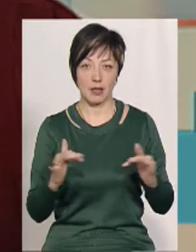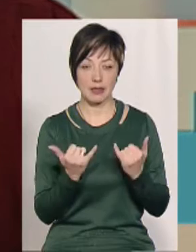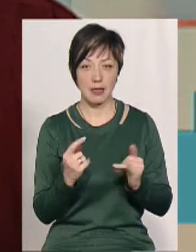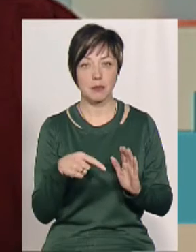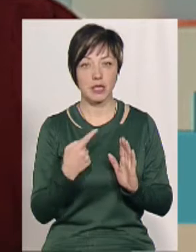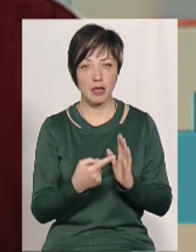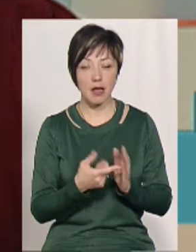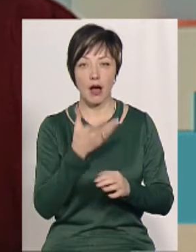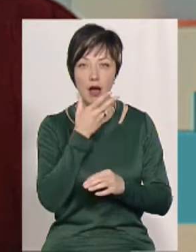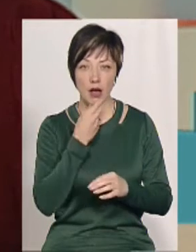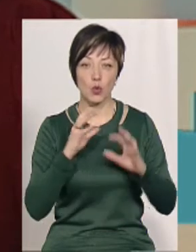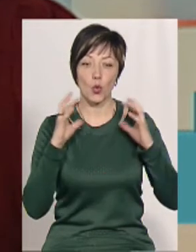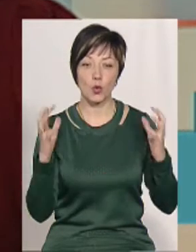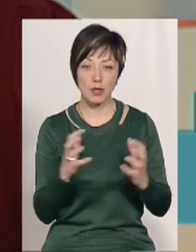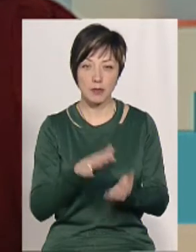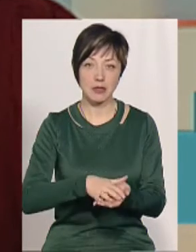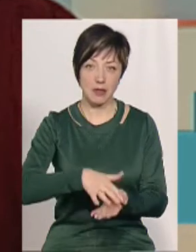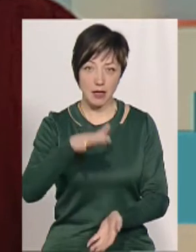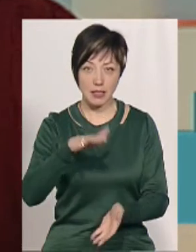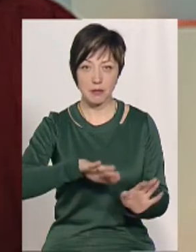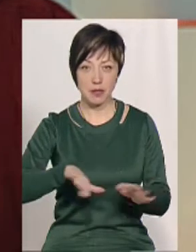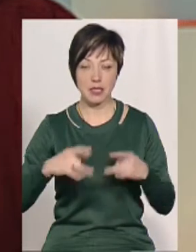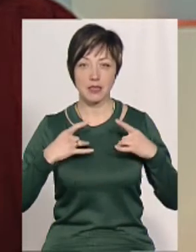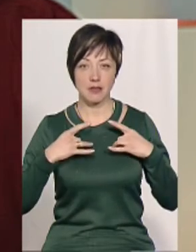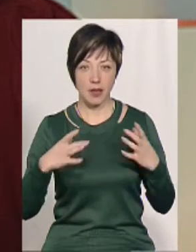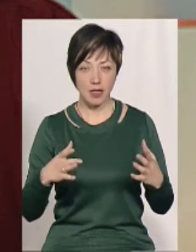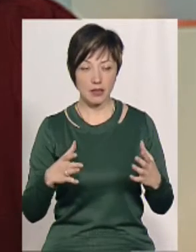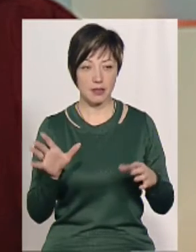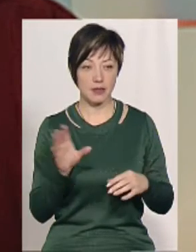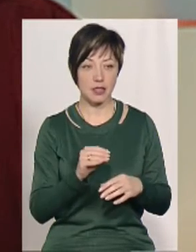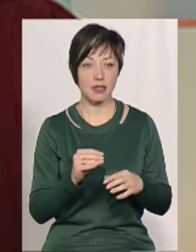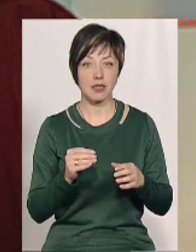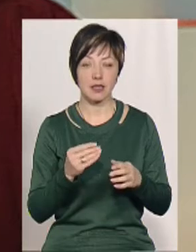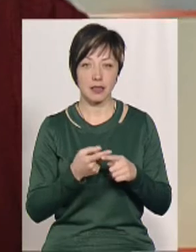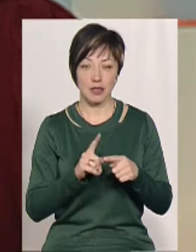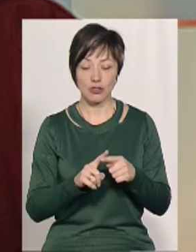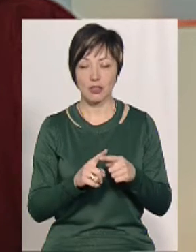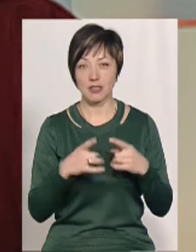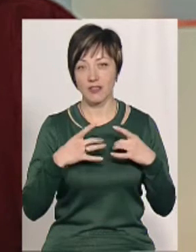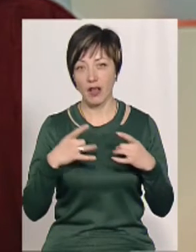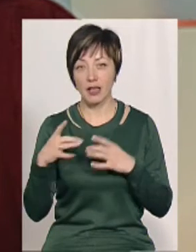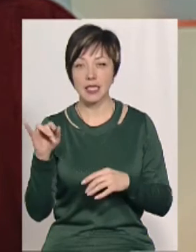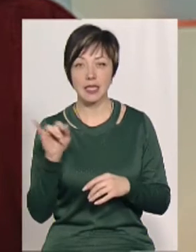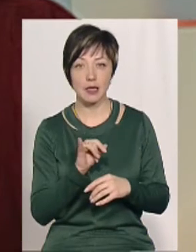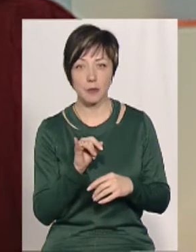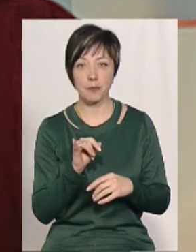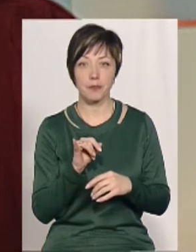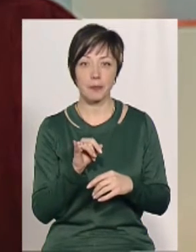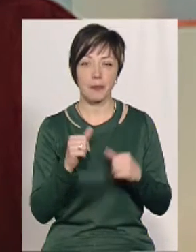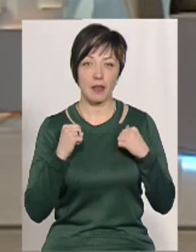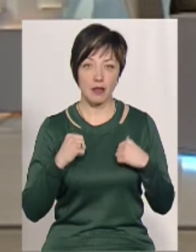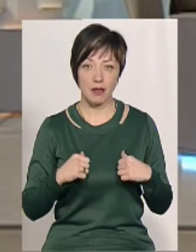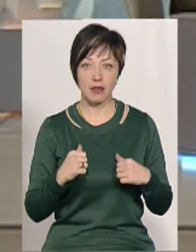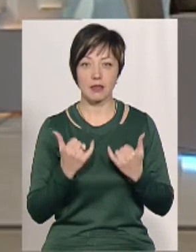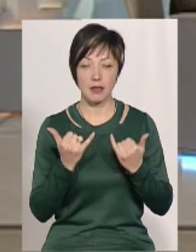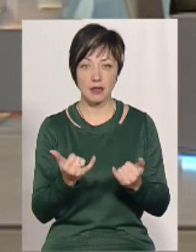стоїть питання, її гарно скласти після цих всіх наших різдвяних свят і безпечно,